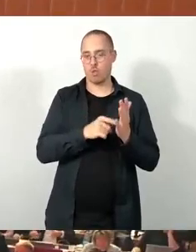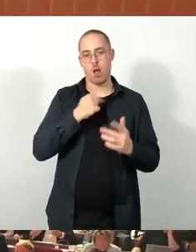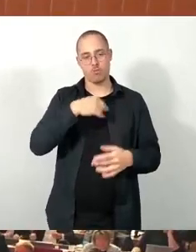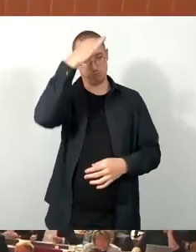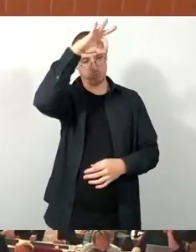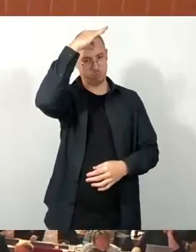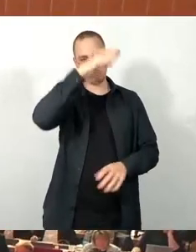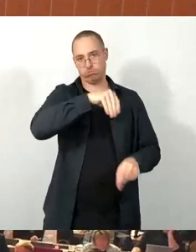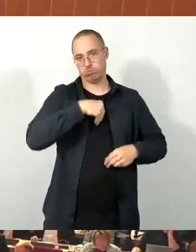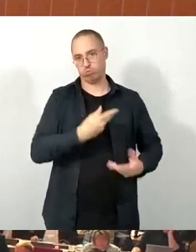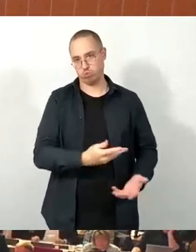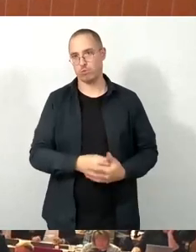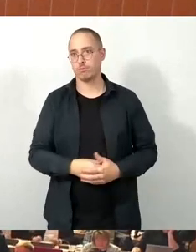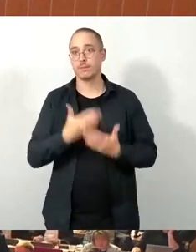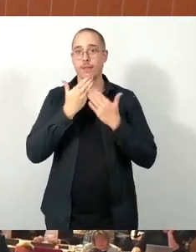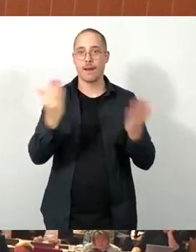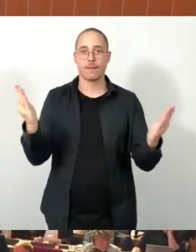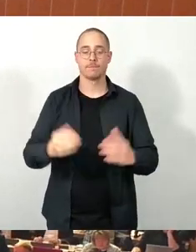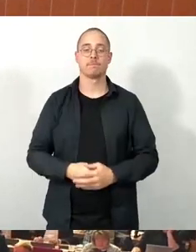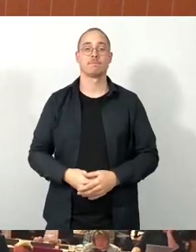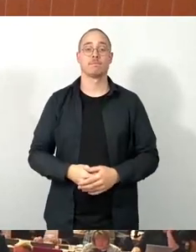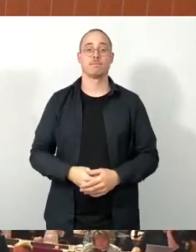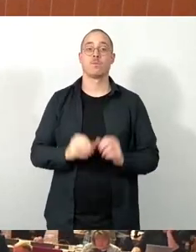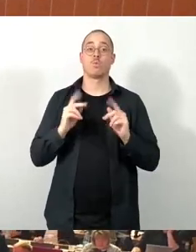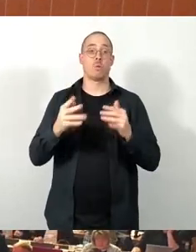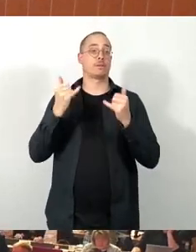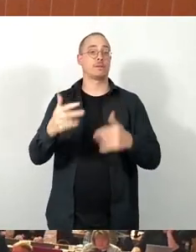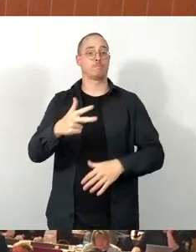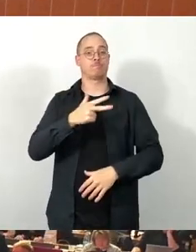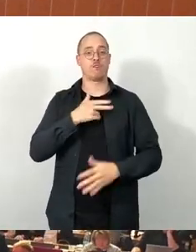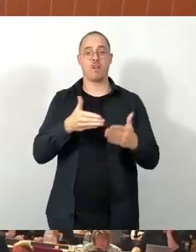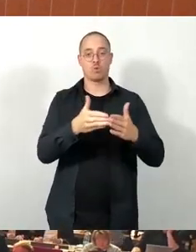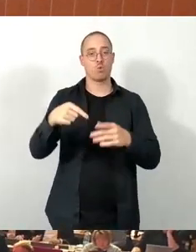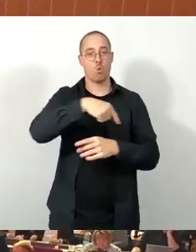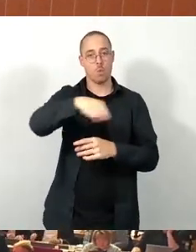So, nun steigen wir wirklich in die Fraktionsrunde ein. Frau Filius-Jene, Bündnis 90, die Grünen beginnen.